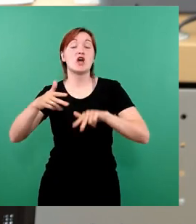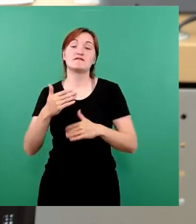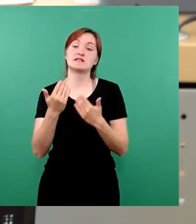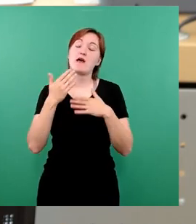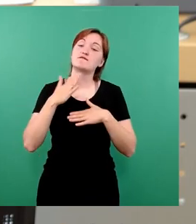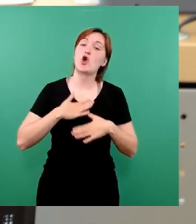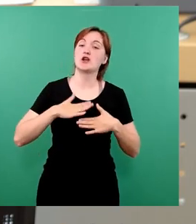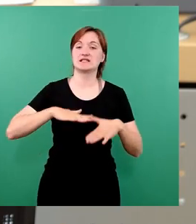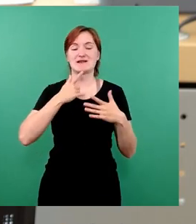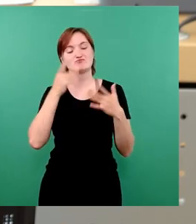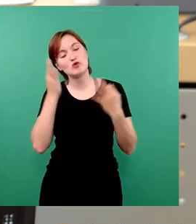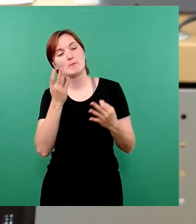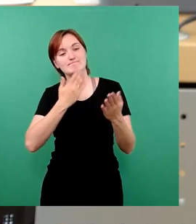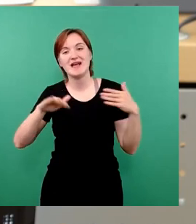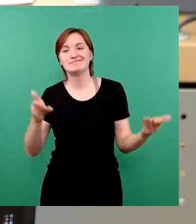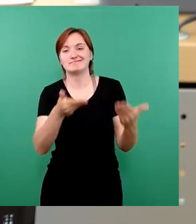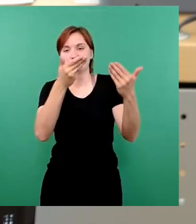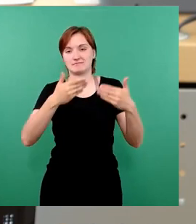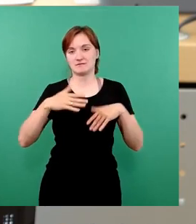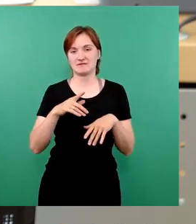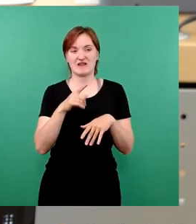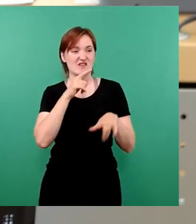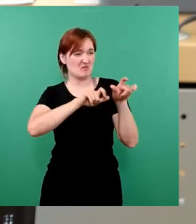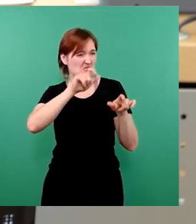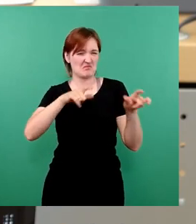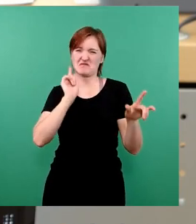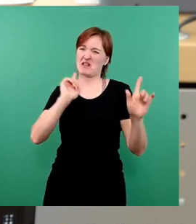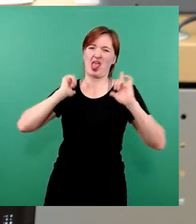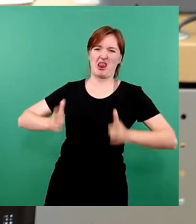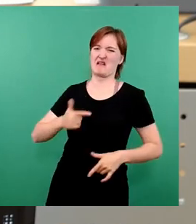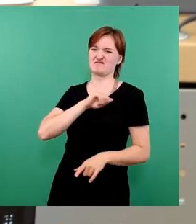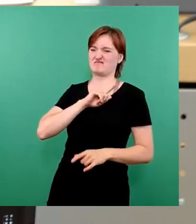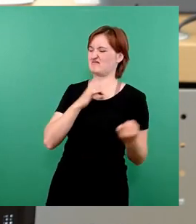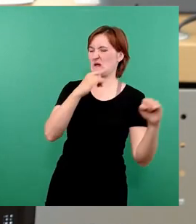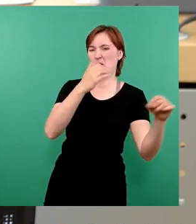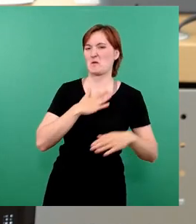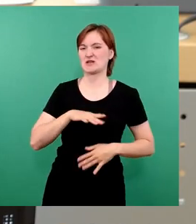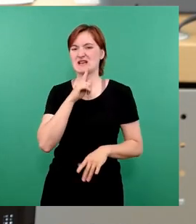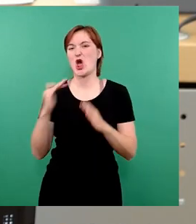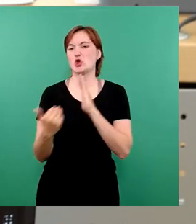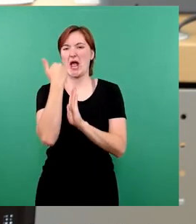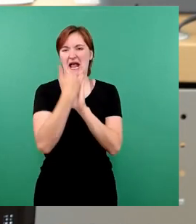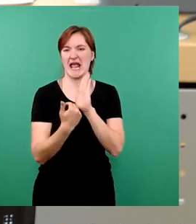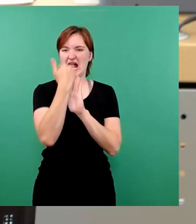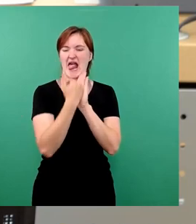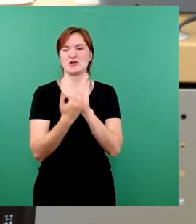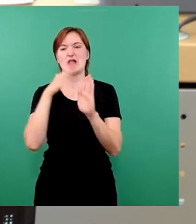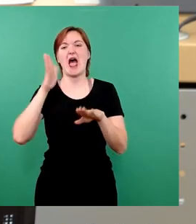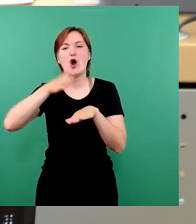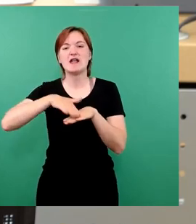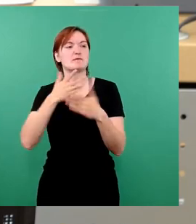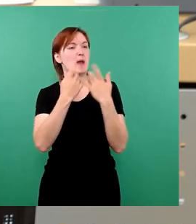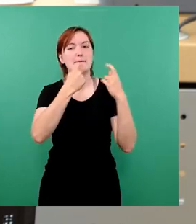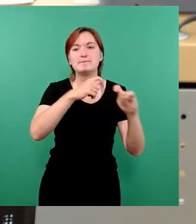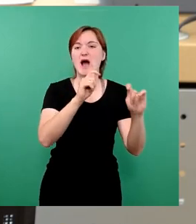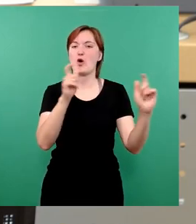erheblichen Verbesserungsbedarf. Viele haben gar keine Lust mehr, was zu machen oder auf die Beine zu stellen, weil es immer neue Regelnauflagen gibt. Sei es die Baubranche, sei es